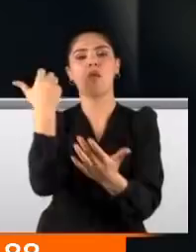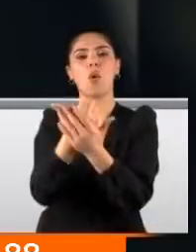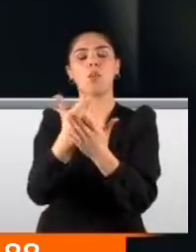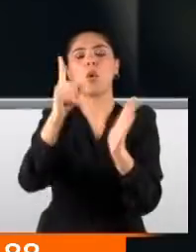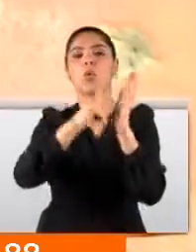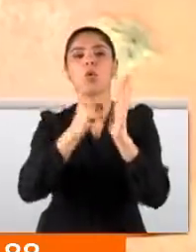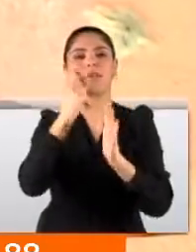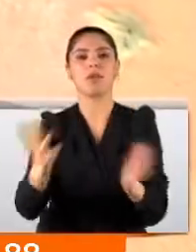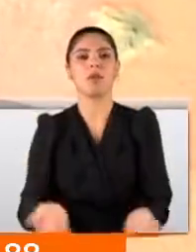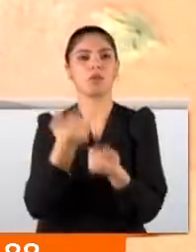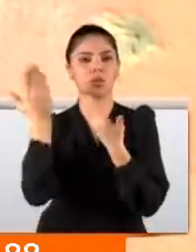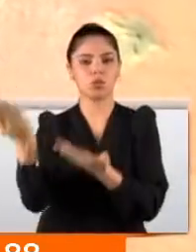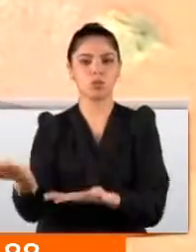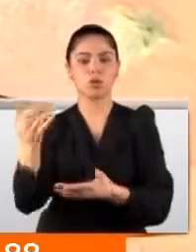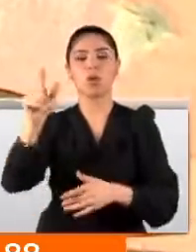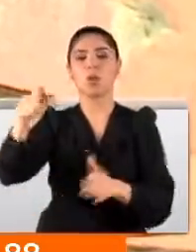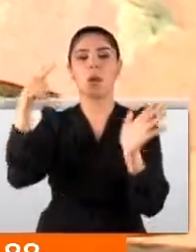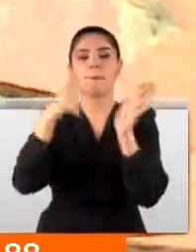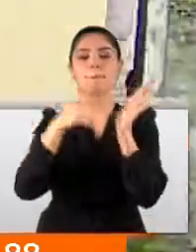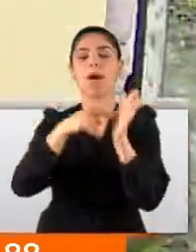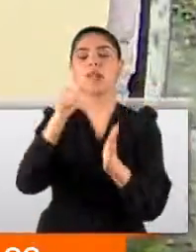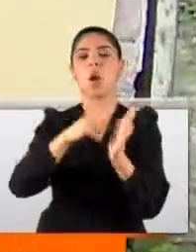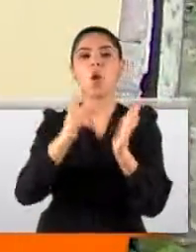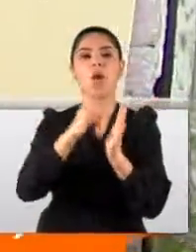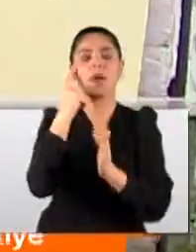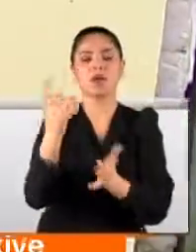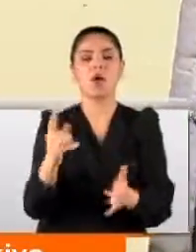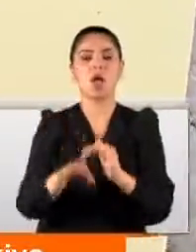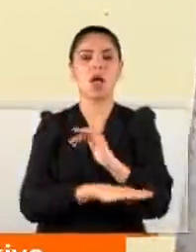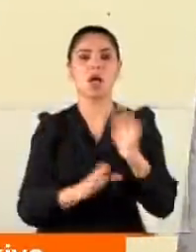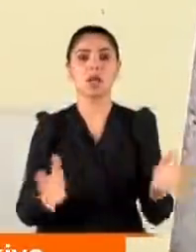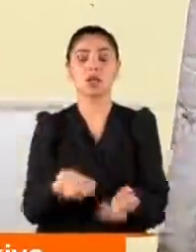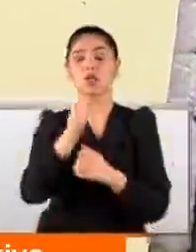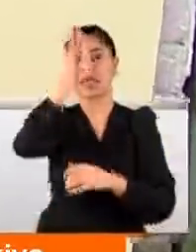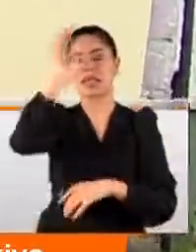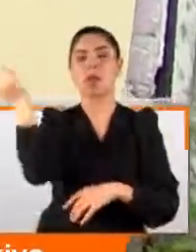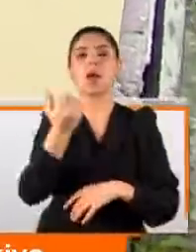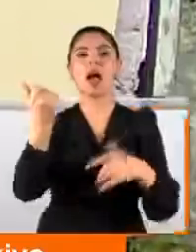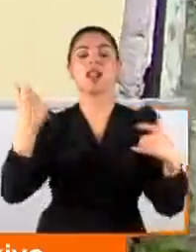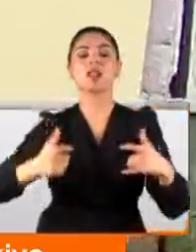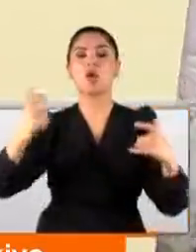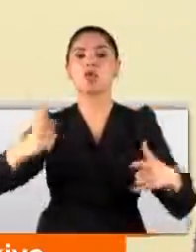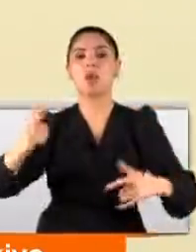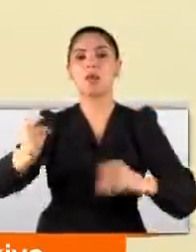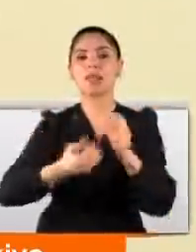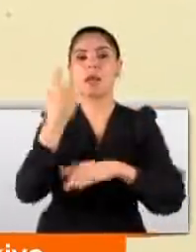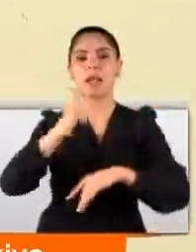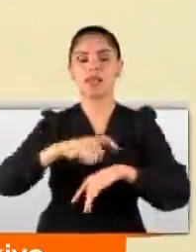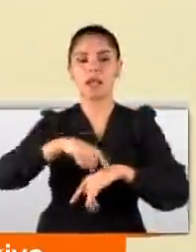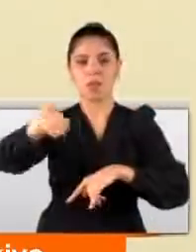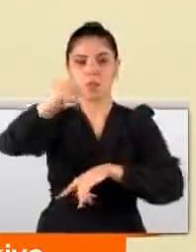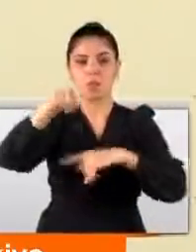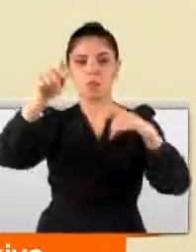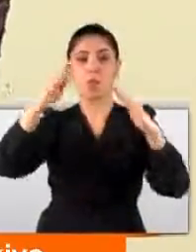uygulaması oldu. Bastı bir uygulama sayesinde hayatı kurtuldu. İstanbul Gazi Osman Paşa'da sabaha karşı o dehşet anlarının